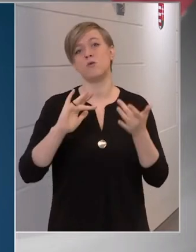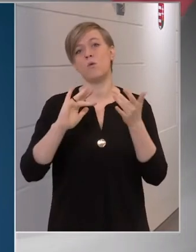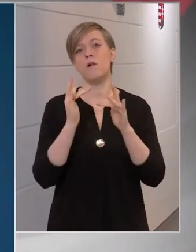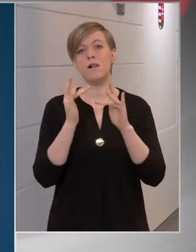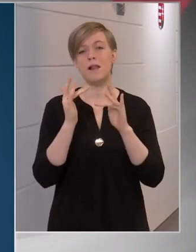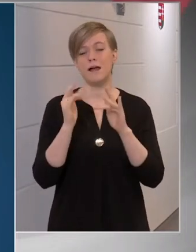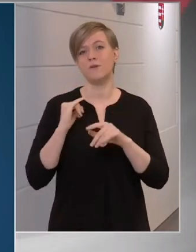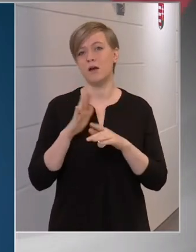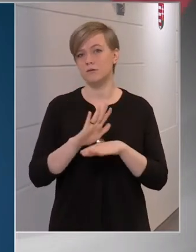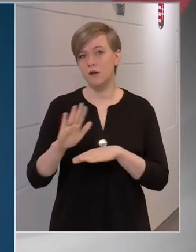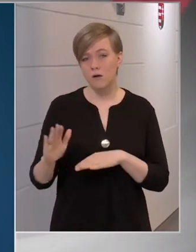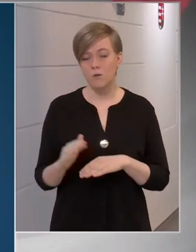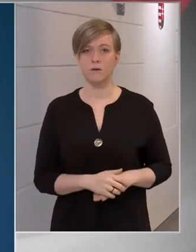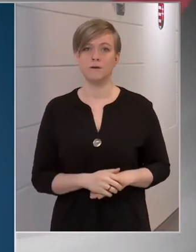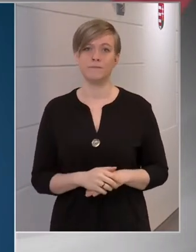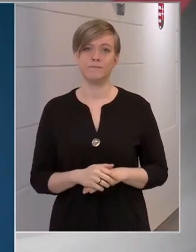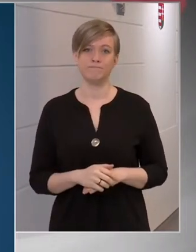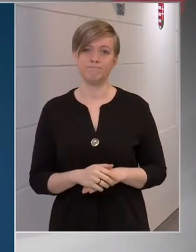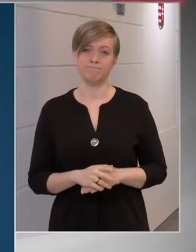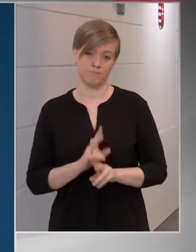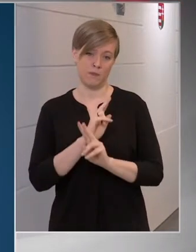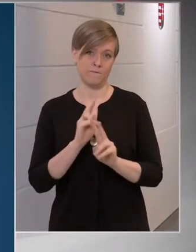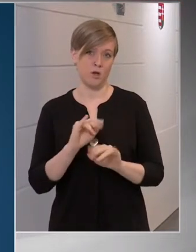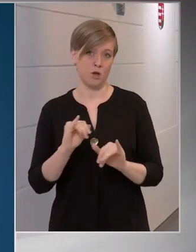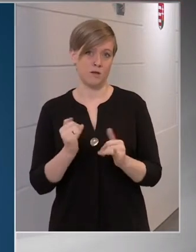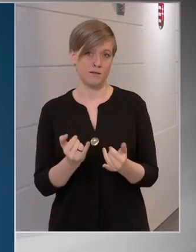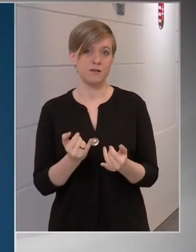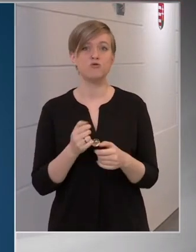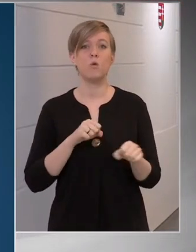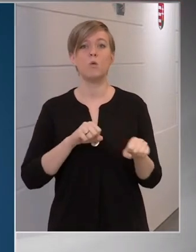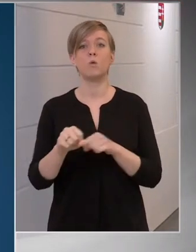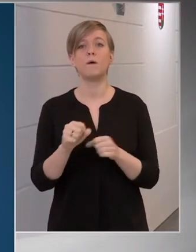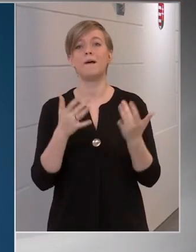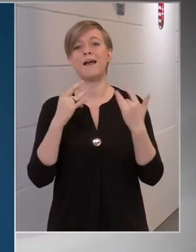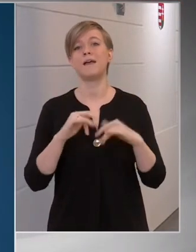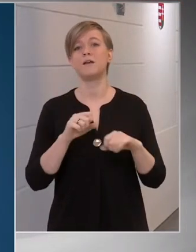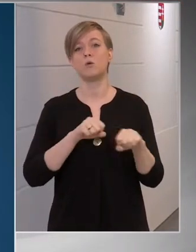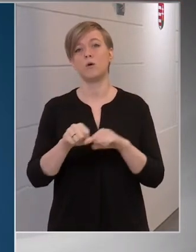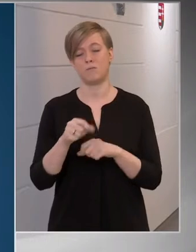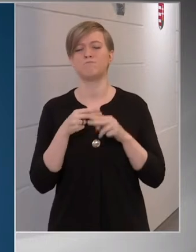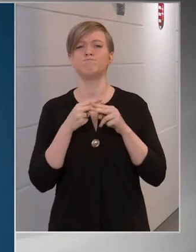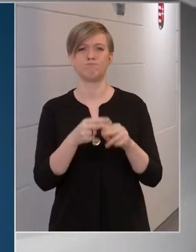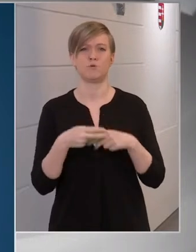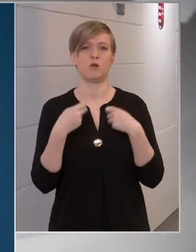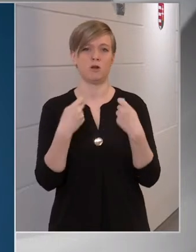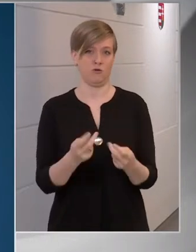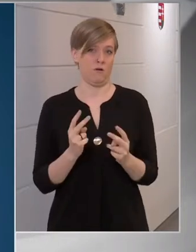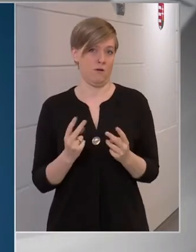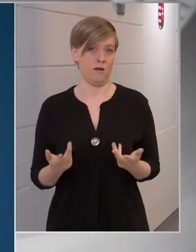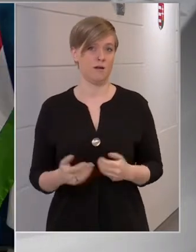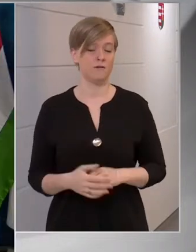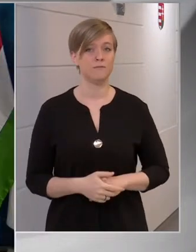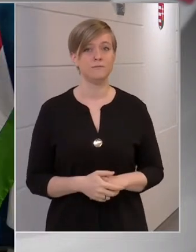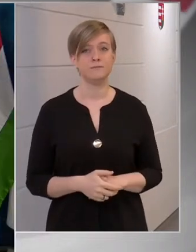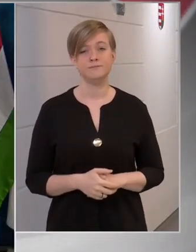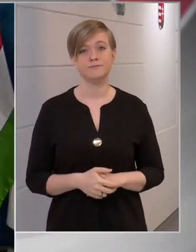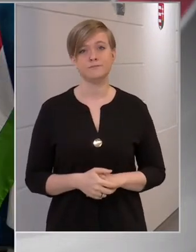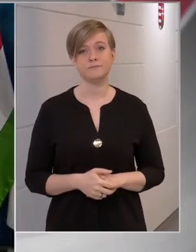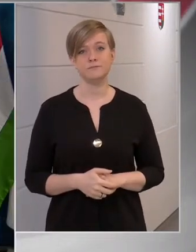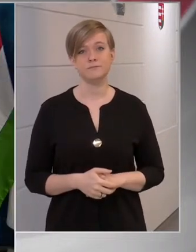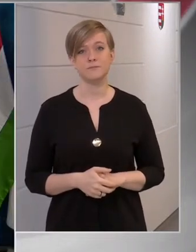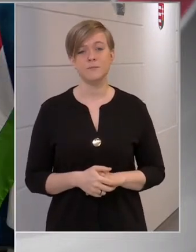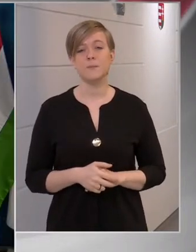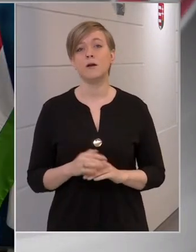alapon a fiataloknál, de rendelkezésre áll az is, hogy az önkormányzatok, helyi önkormányzatok ebben segítséget nyújtanak. A